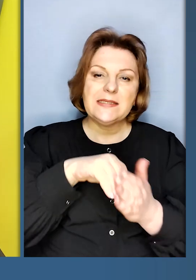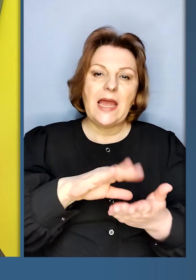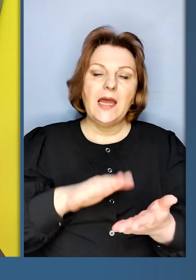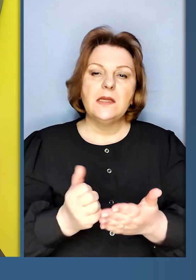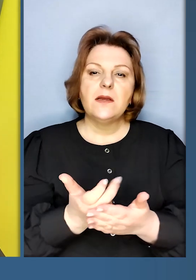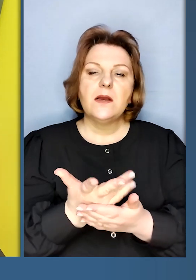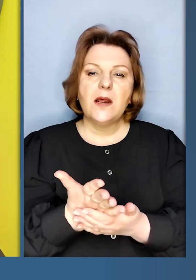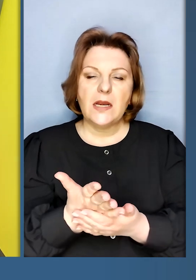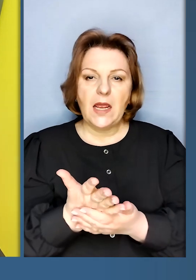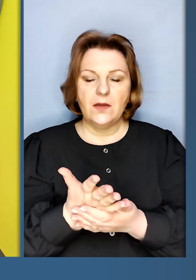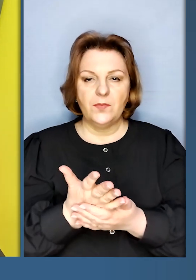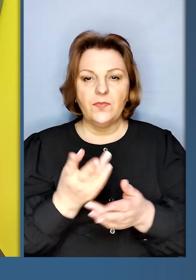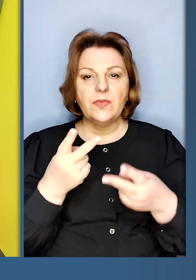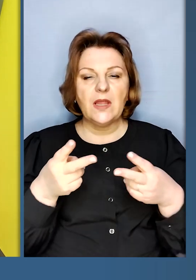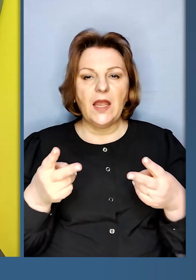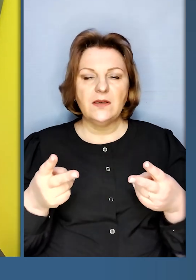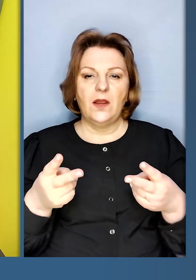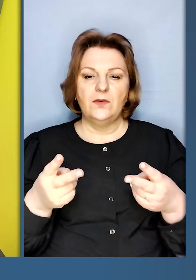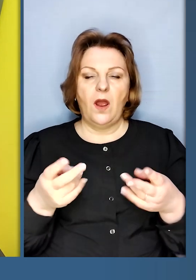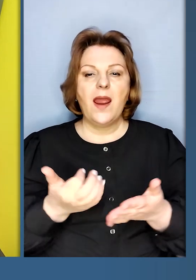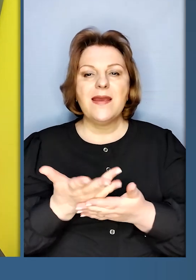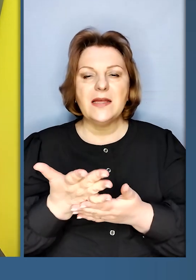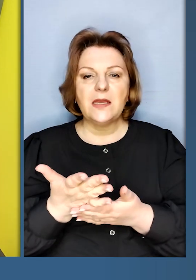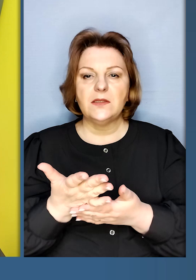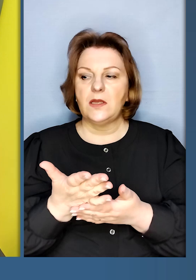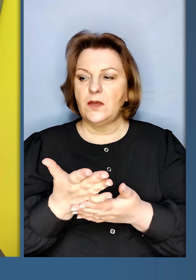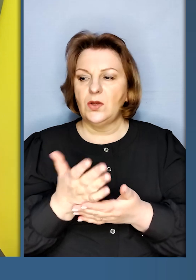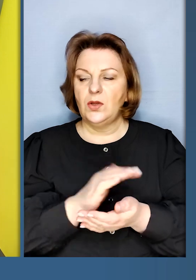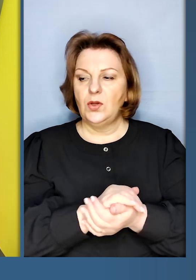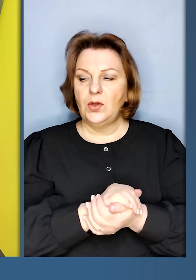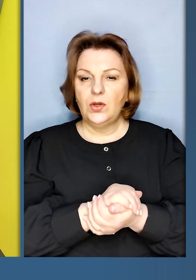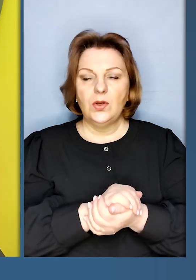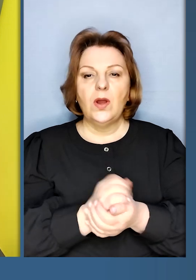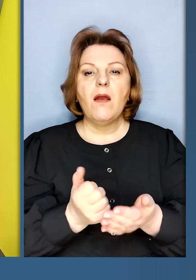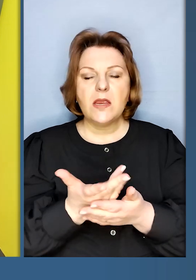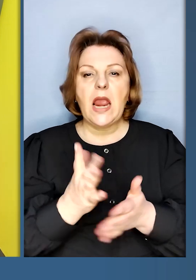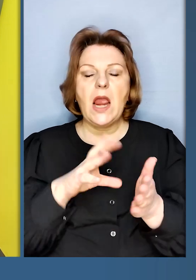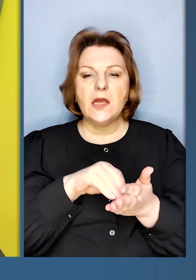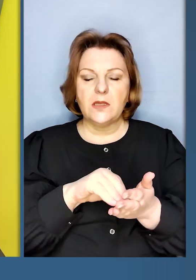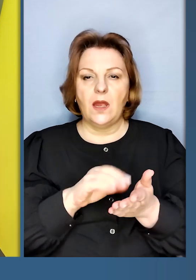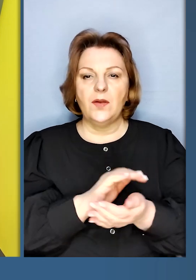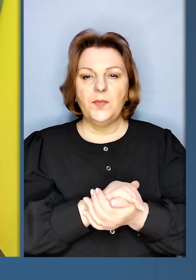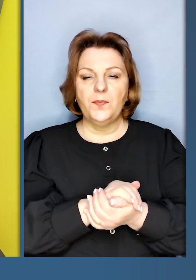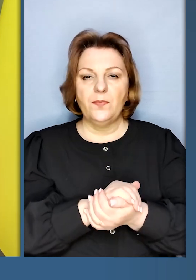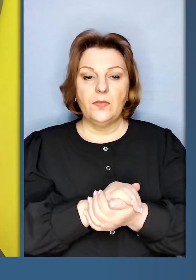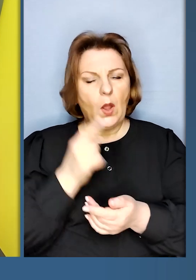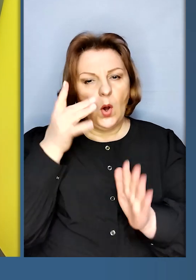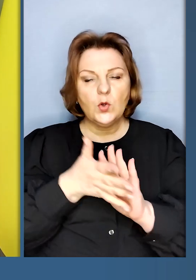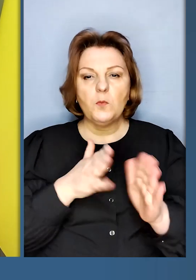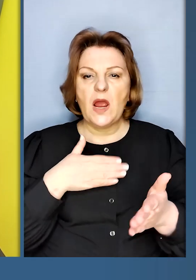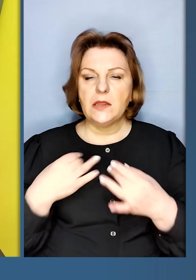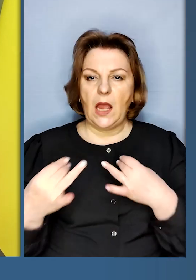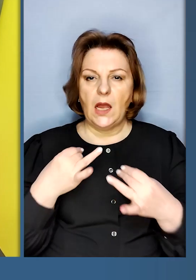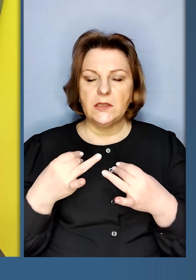знайшлося кілька чи кілька, чи кільканадцять Володимира. Принаймні кілька, я так